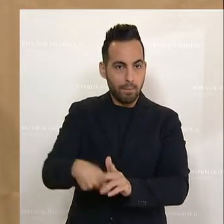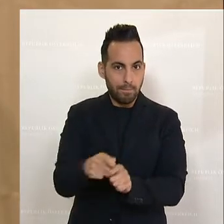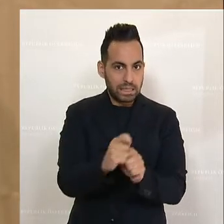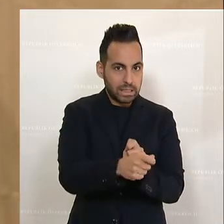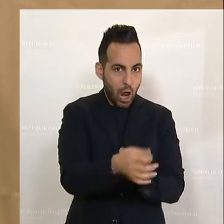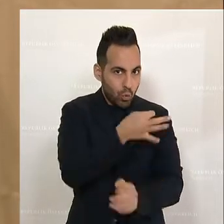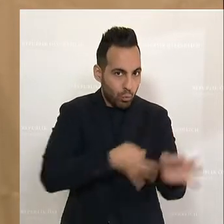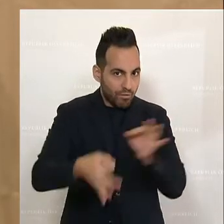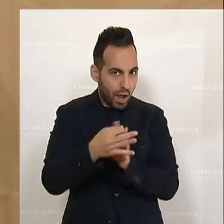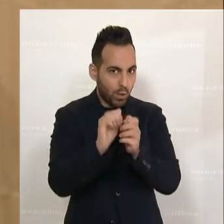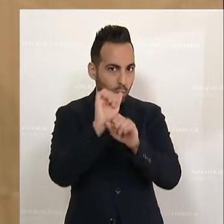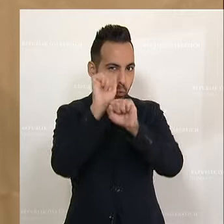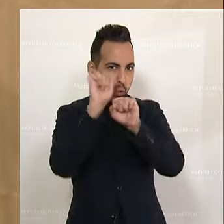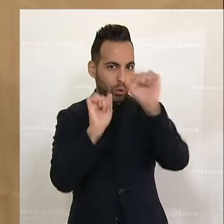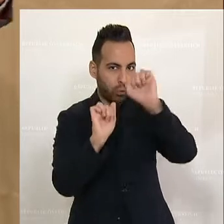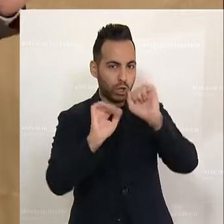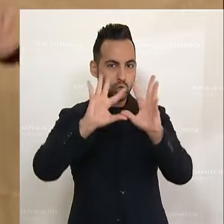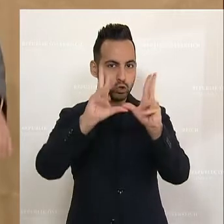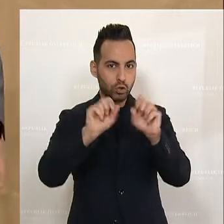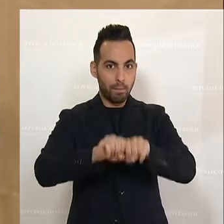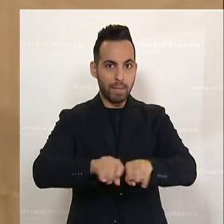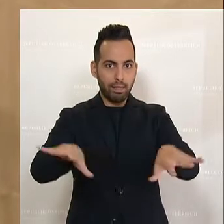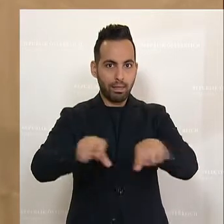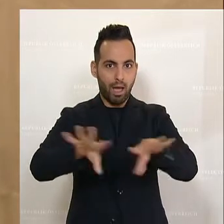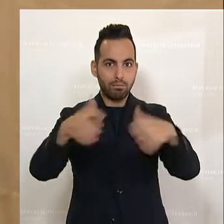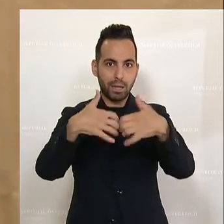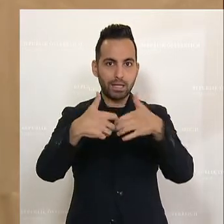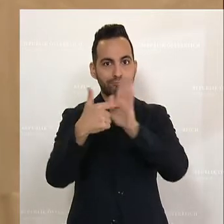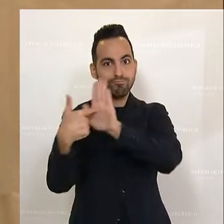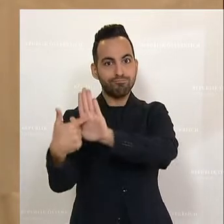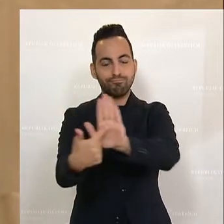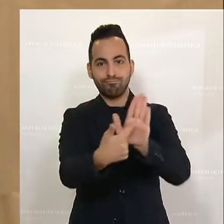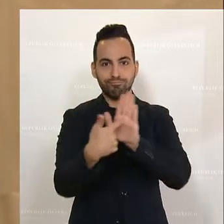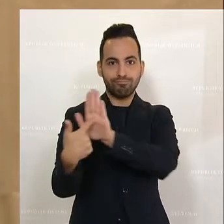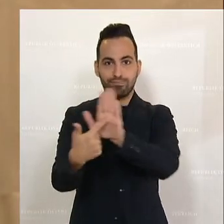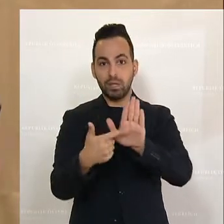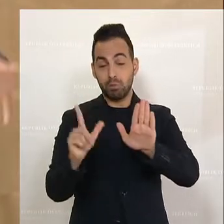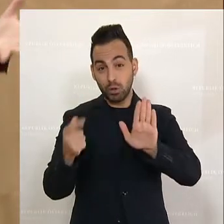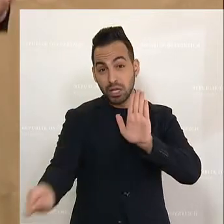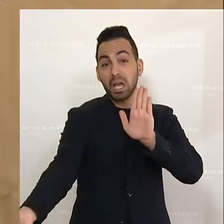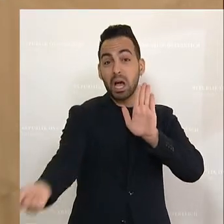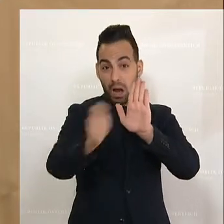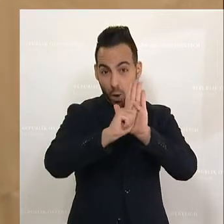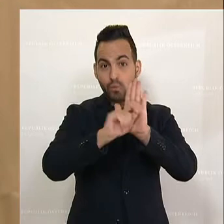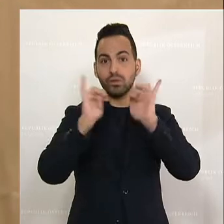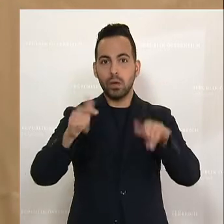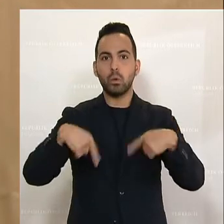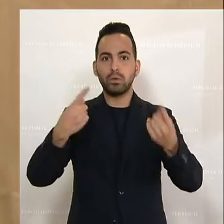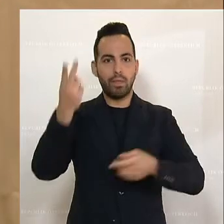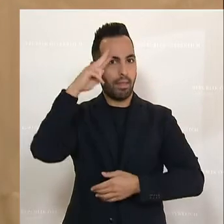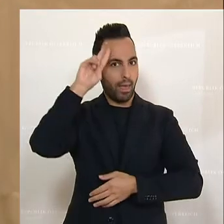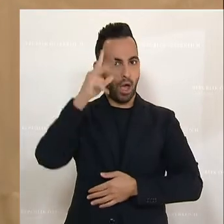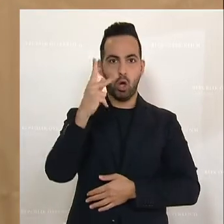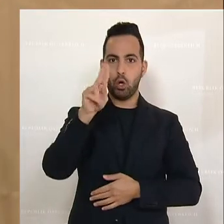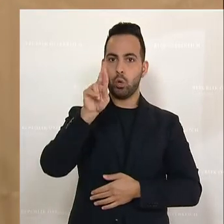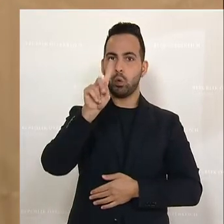zu kaufen und um damit mediale Berichterstattung dieser Umfragen zu kaufen, damit der Herr Kurz besser